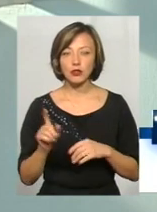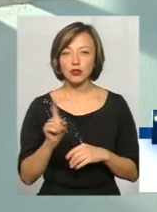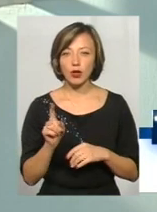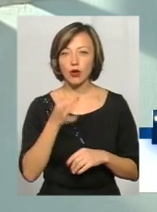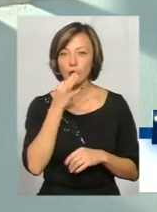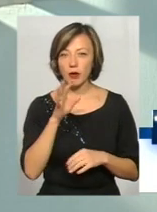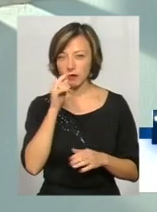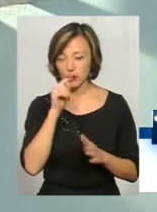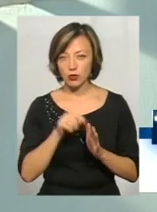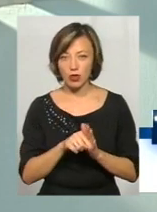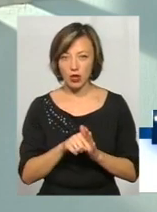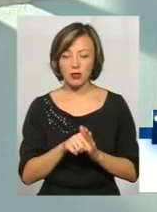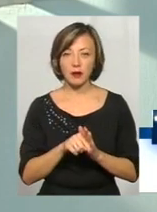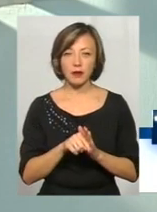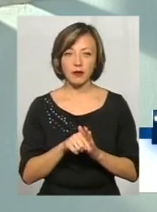любе втручання